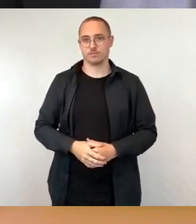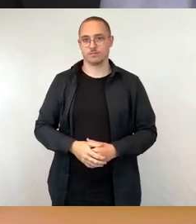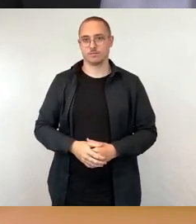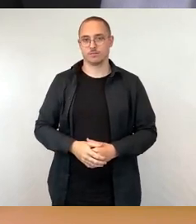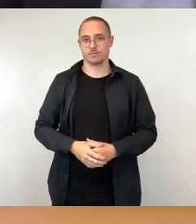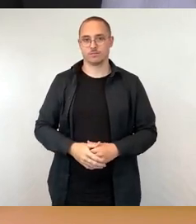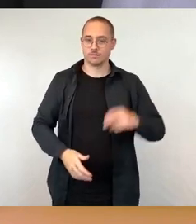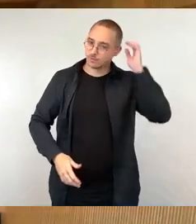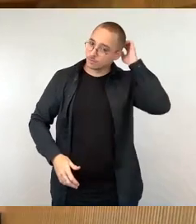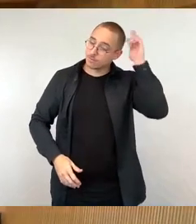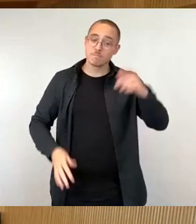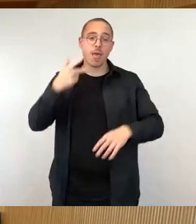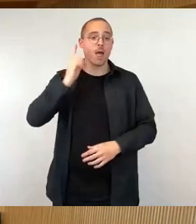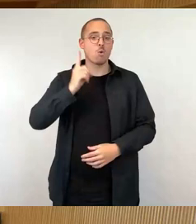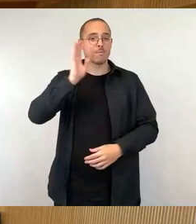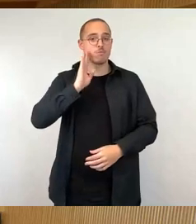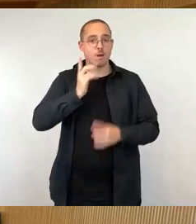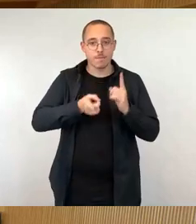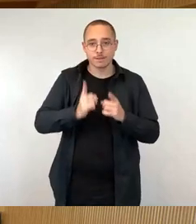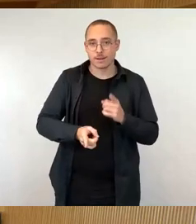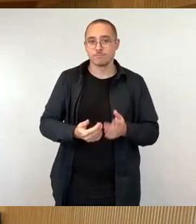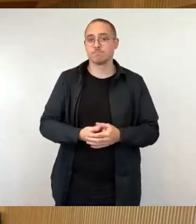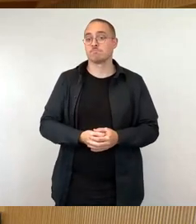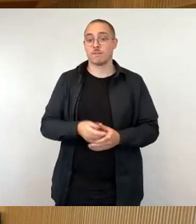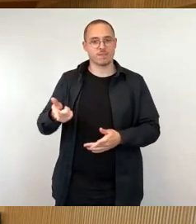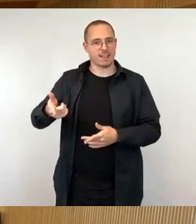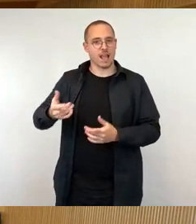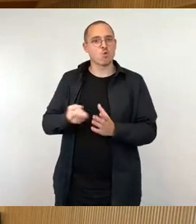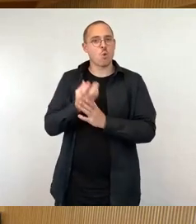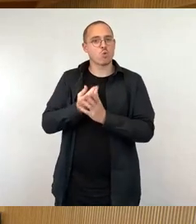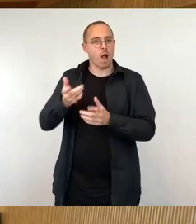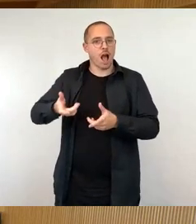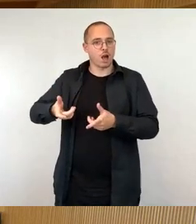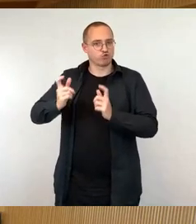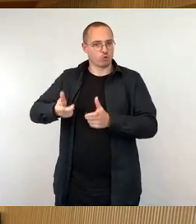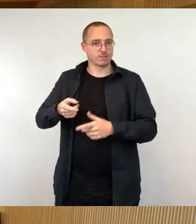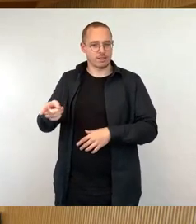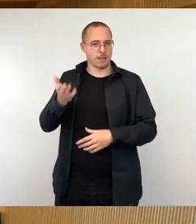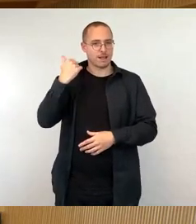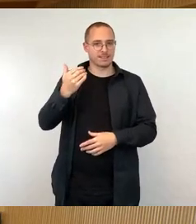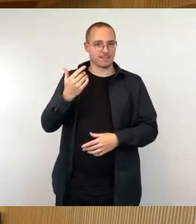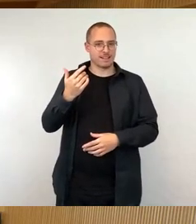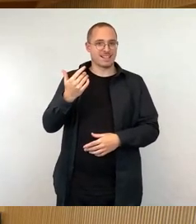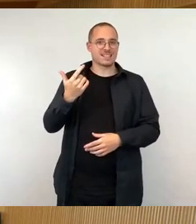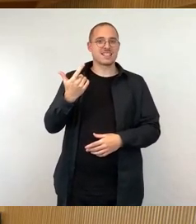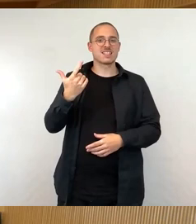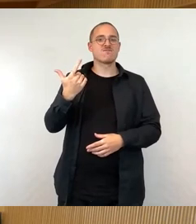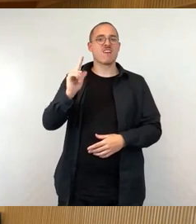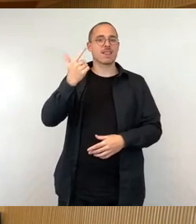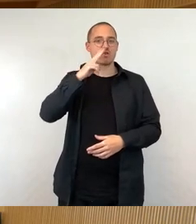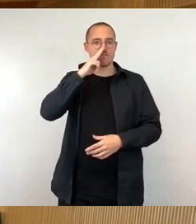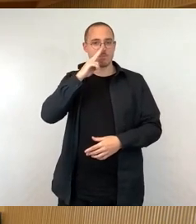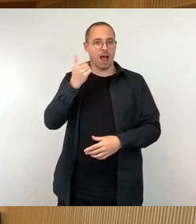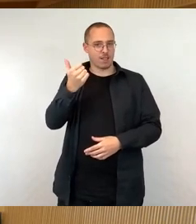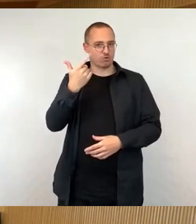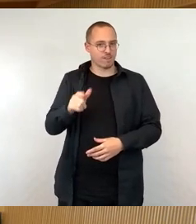Herr Oberbürgermeister, der Ausschuss für Kultur hat am 2. November 2021 beschlossen, dass der Park vor dem Dresdner